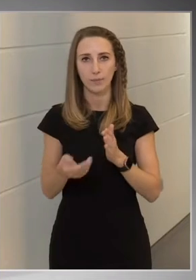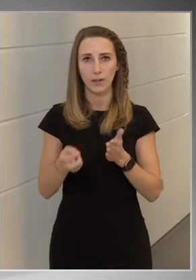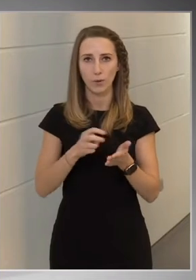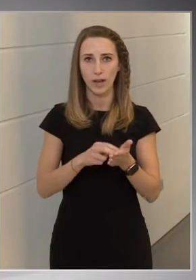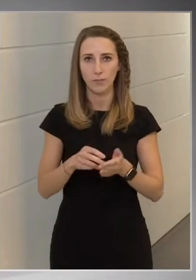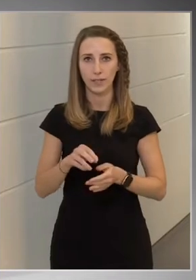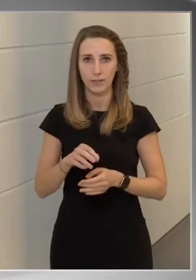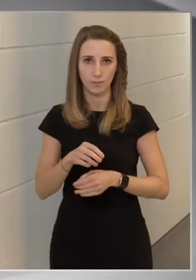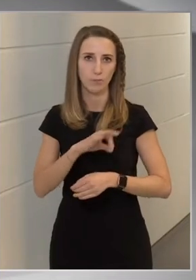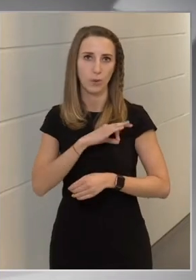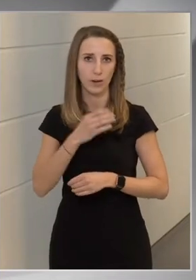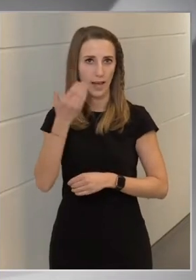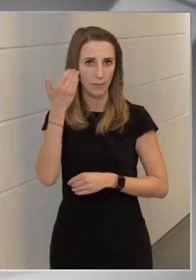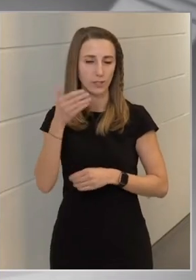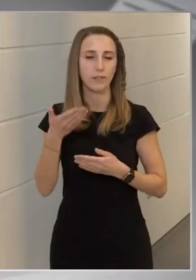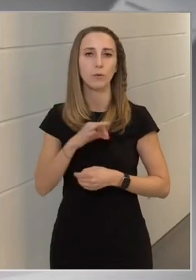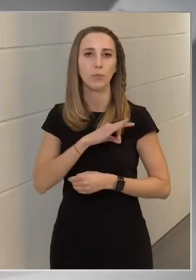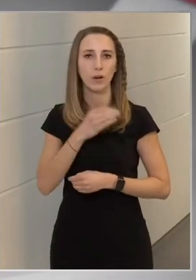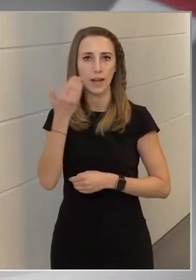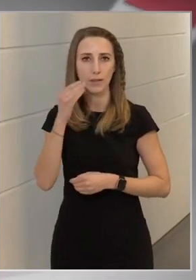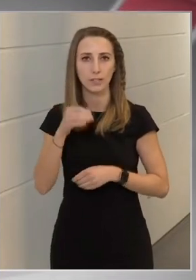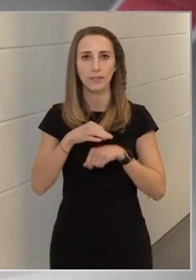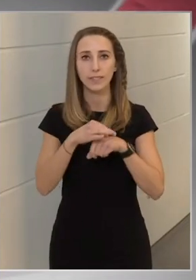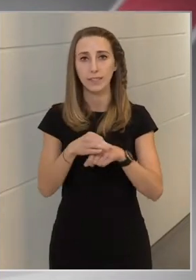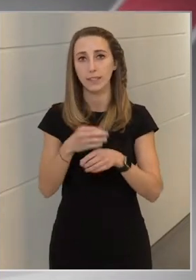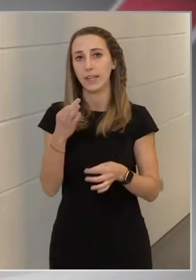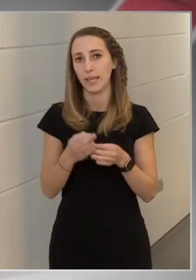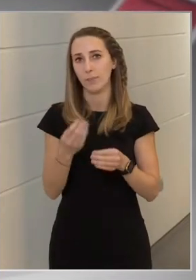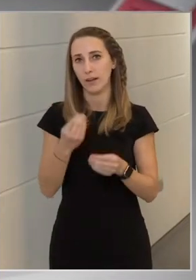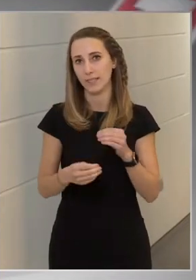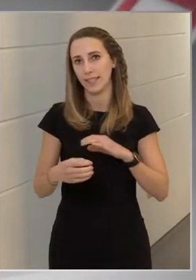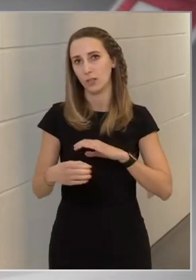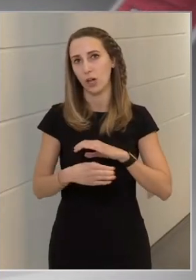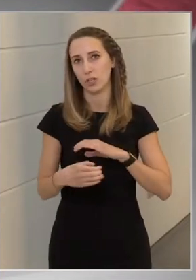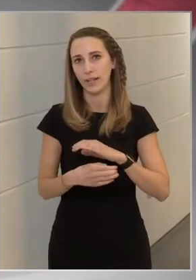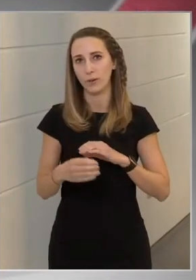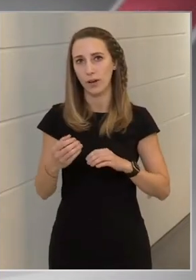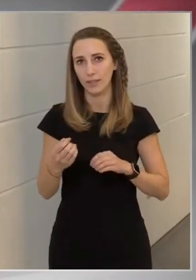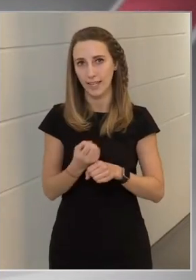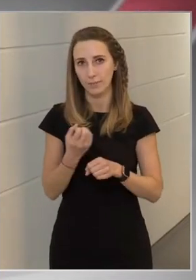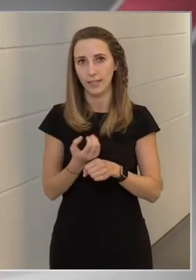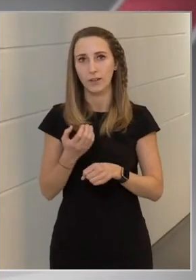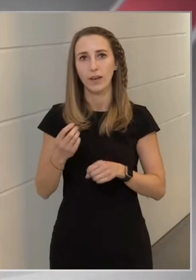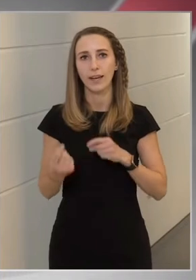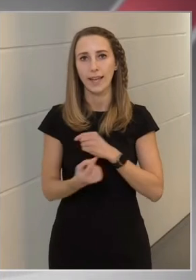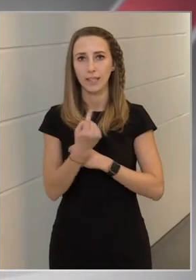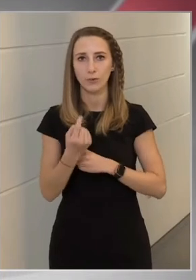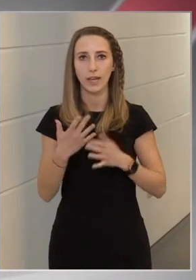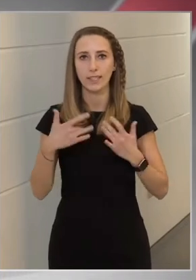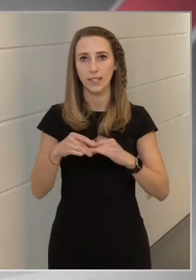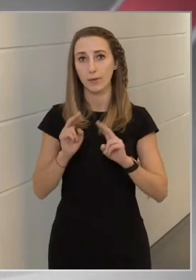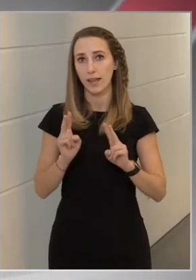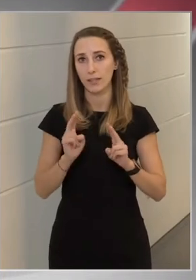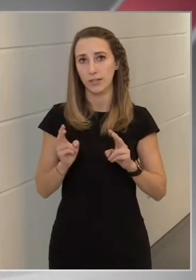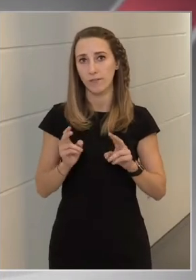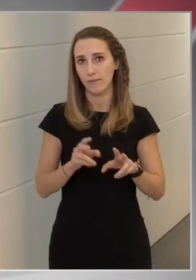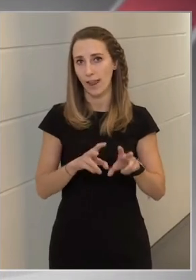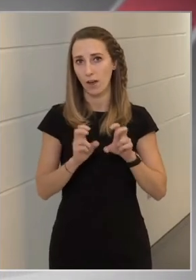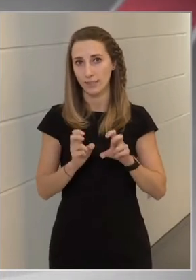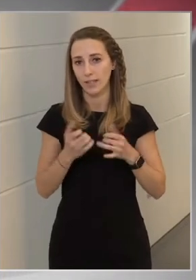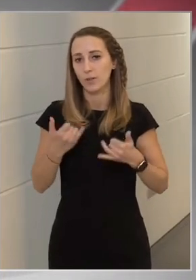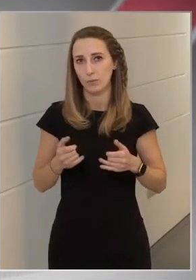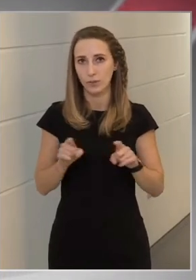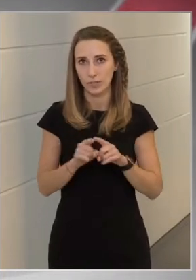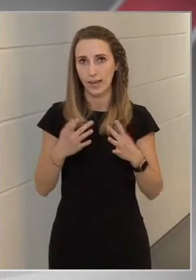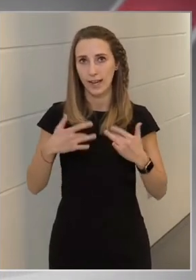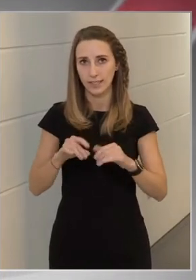polgármester vagy polgármesteri vezetés éppen azért képzett tartalékokat, hogy rendkívüli helyzetekben azt fel lehessen használni. Most ilyen rendkívüli helyzet van.